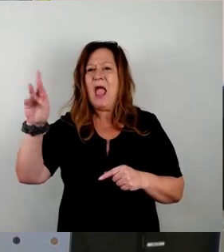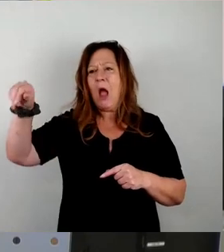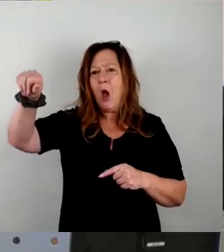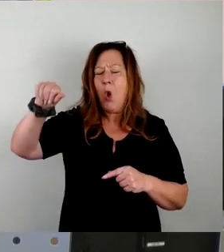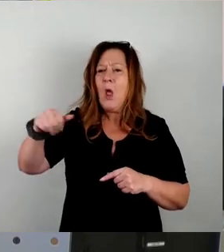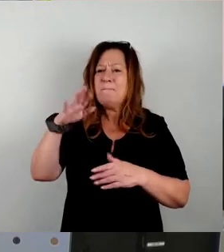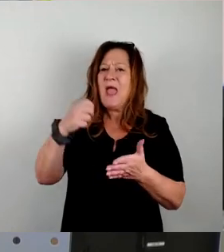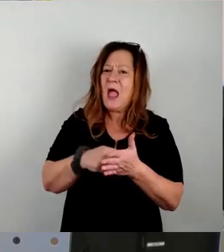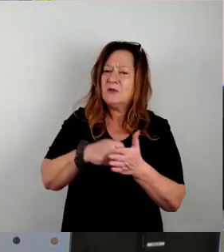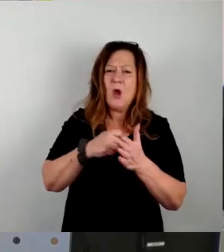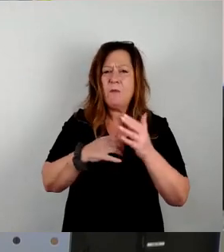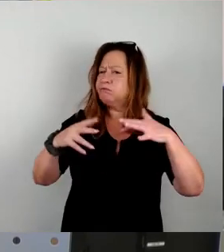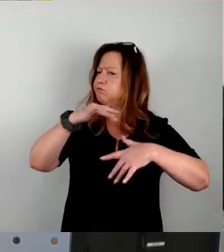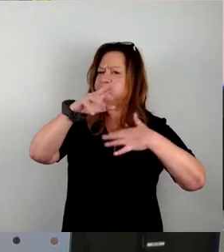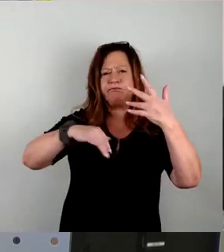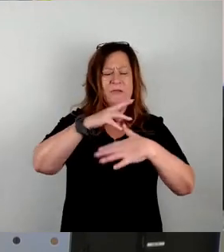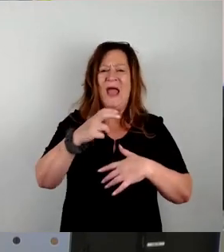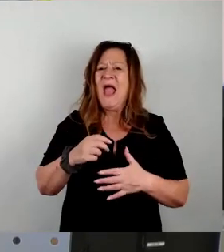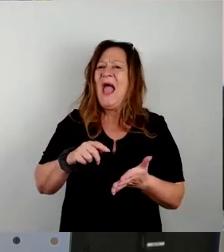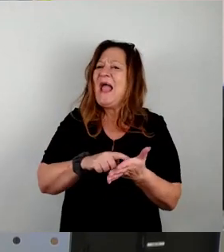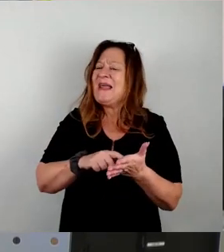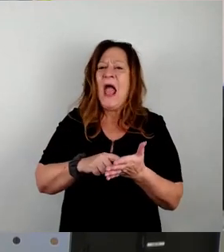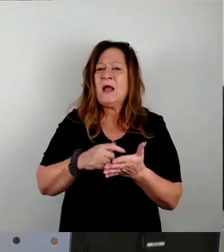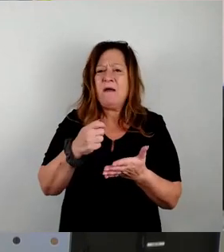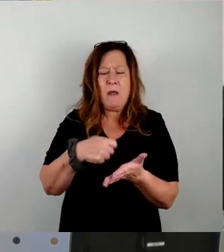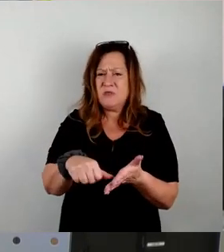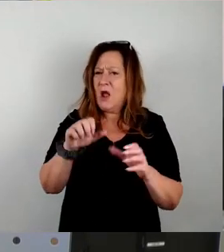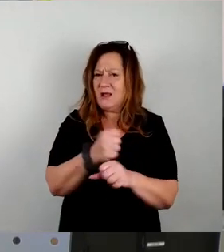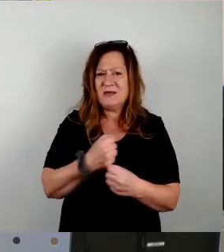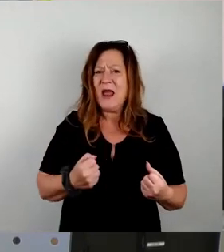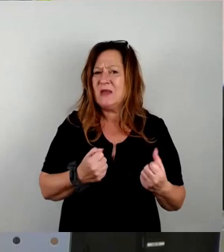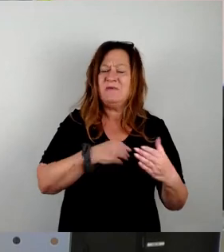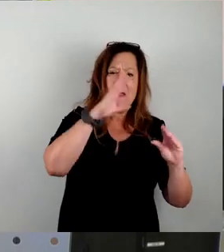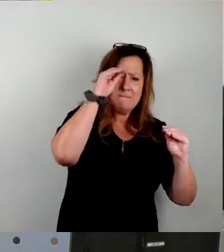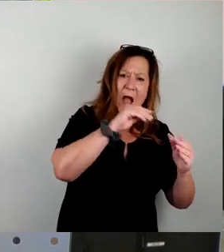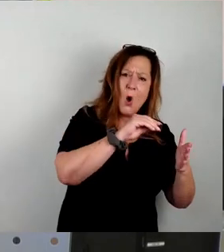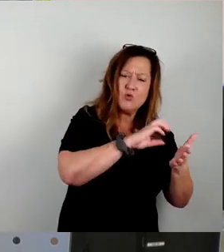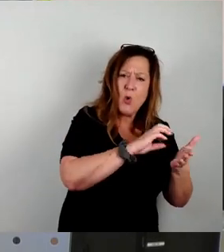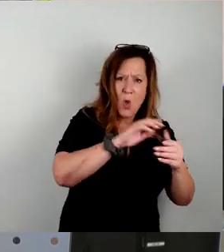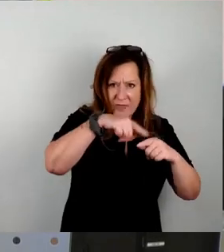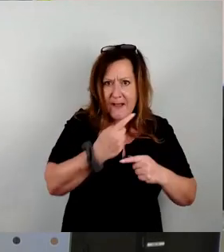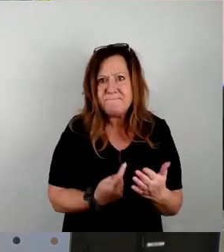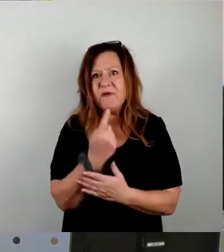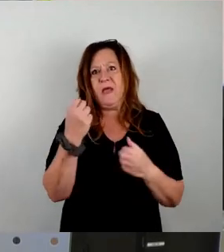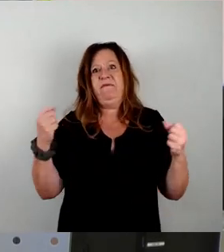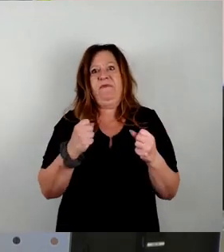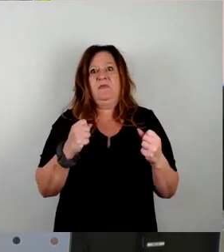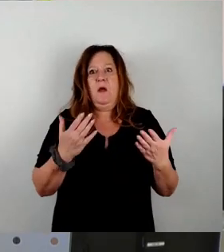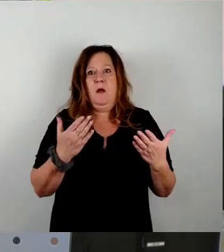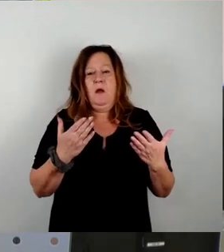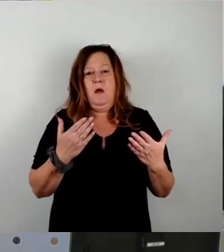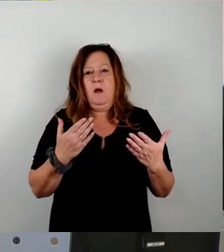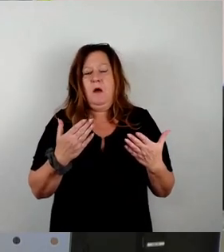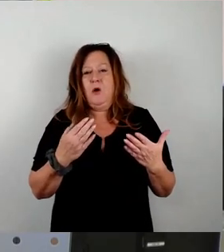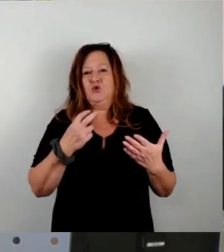raus, wollte alles mit Kernkraft machen. Das konnte man nicht bezahlen, hat es nicht fertig bekommen, kam wieder bei der Braunkohle raus. Und dann kam im Winter die Braunkohle vor ein und der Strom fiel